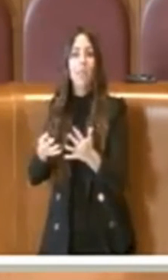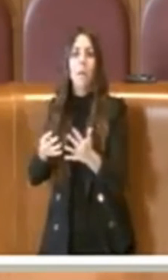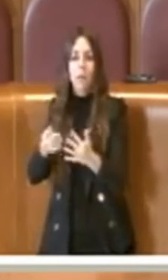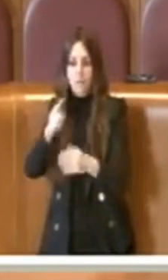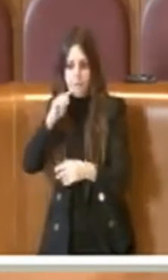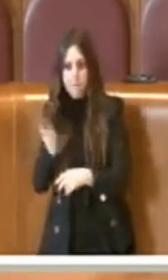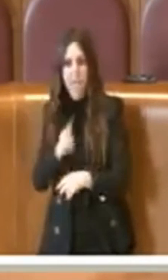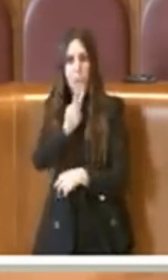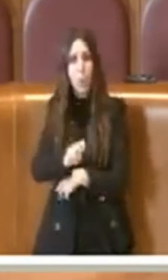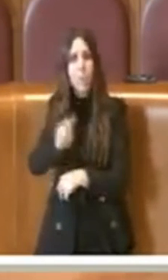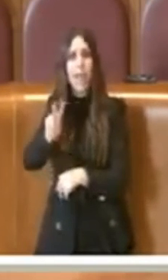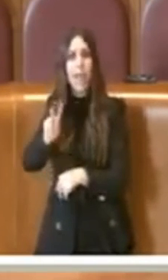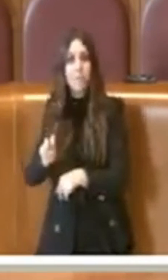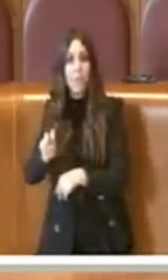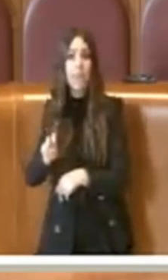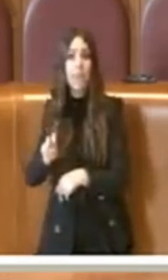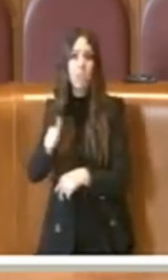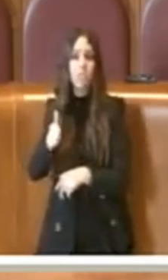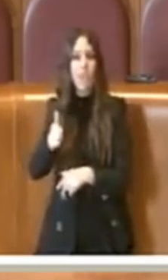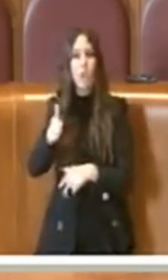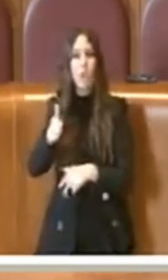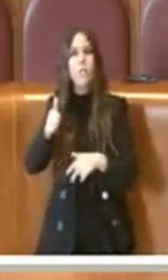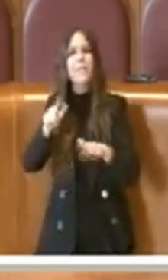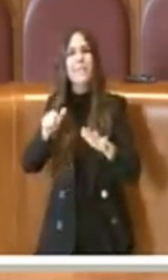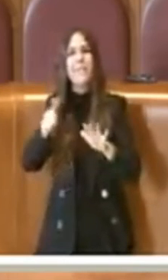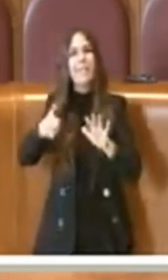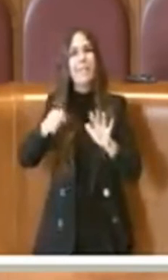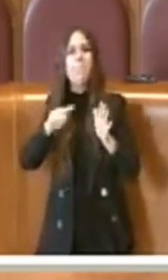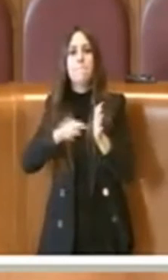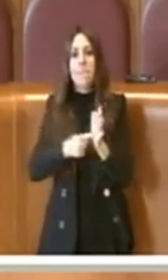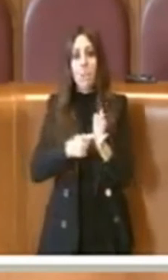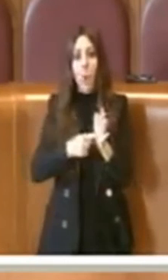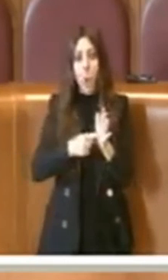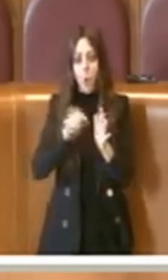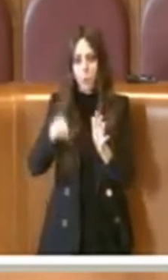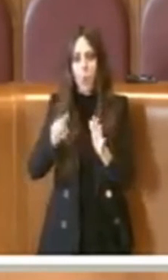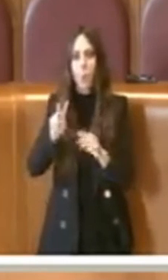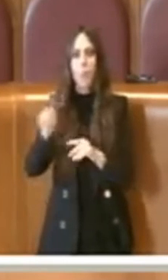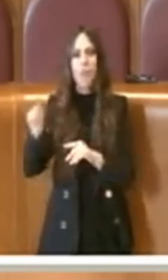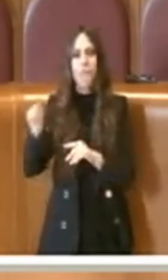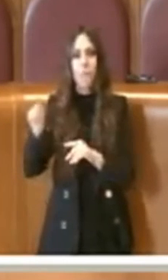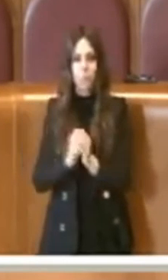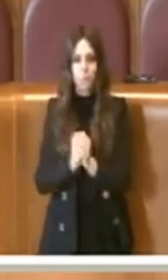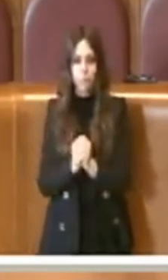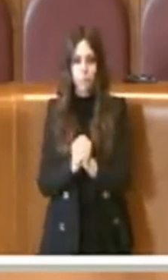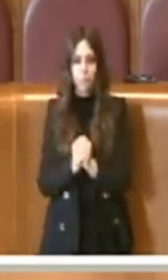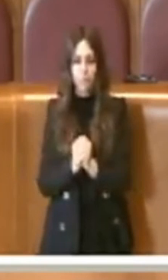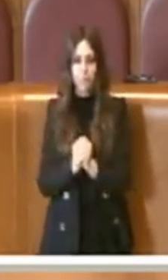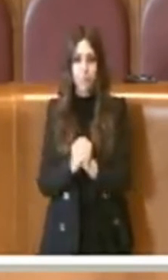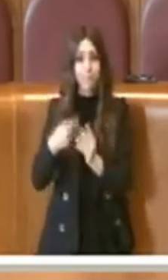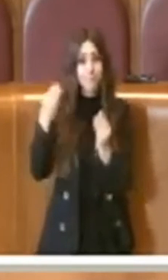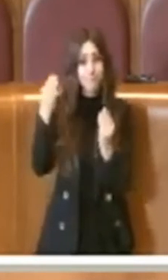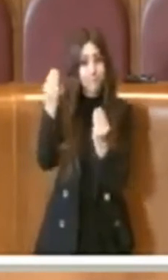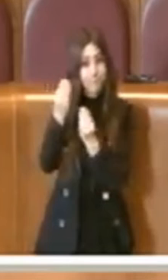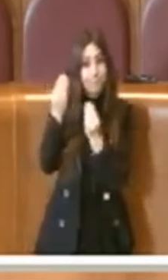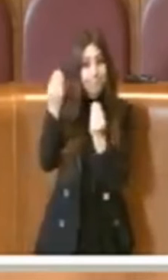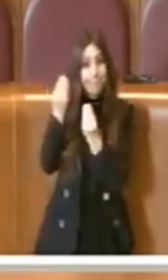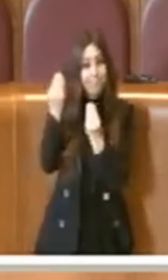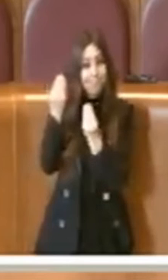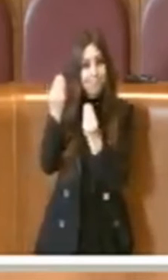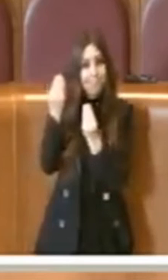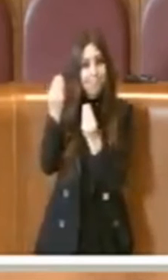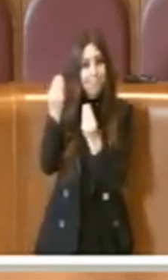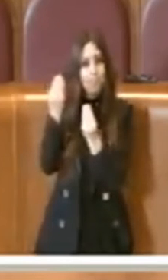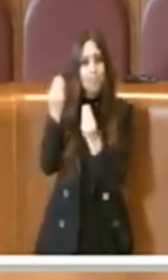2020 con 186 milioni e nel 2021. Quindi mi domando veramente perché si parli